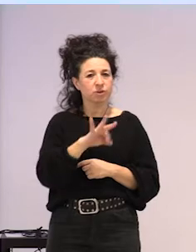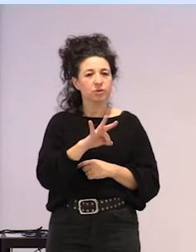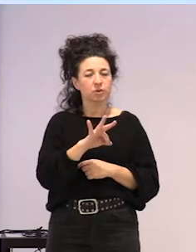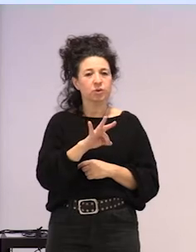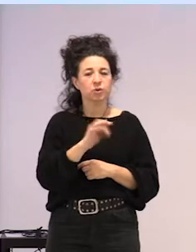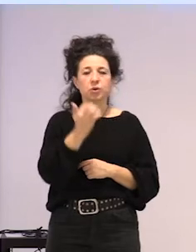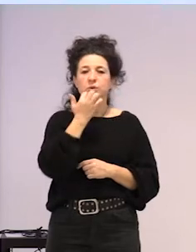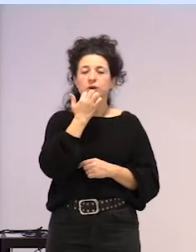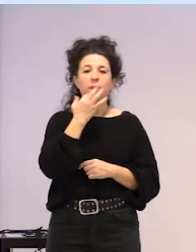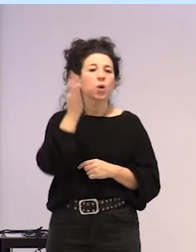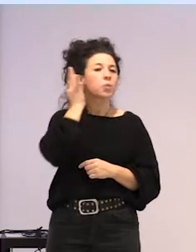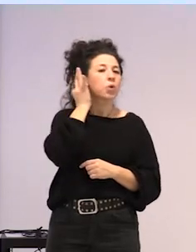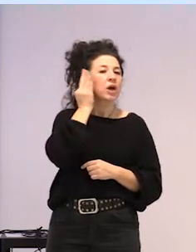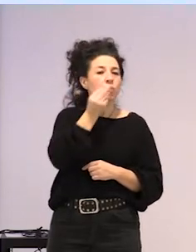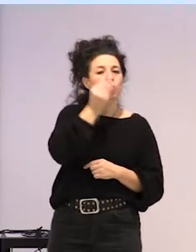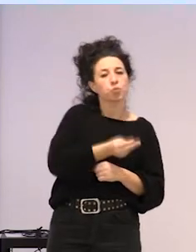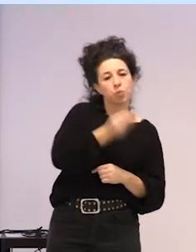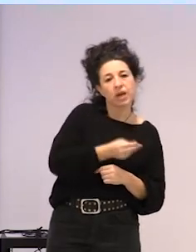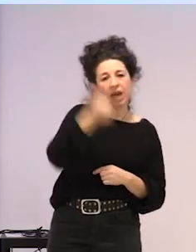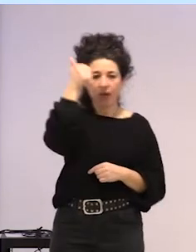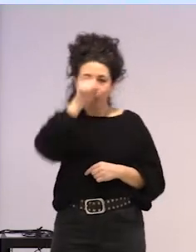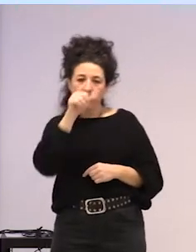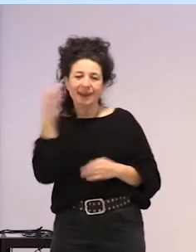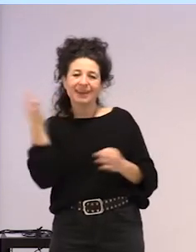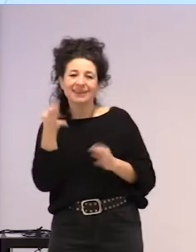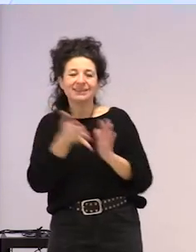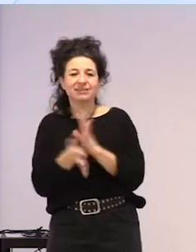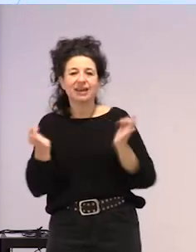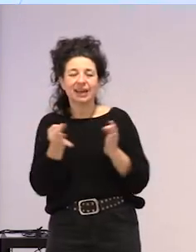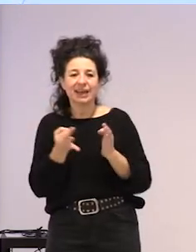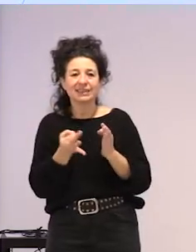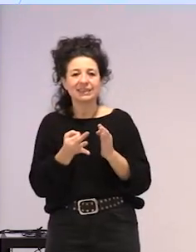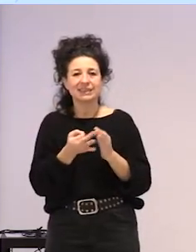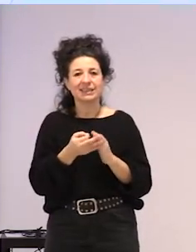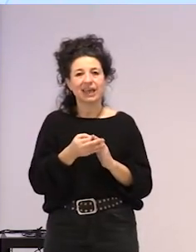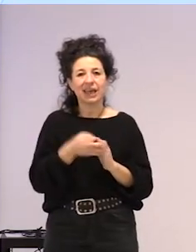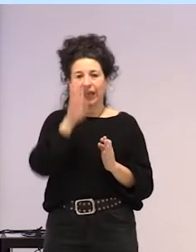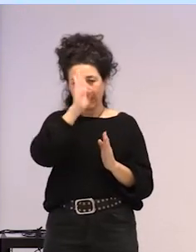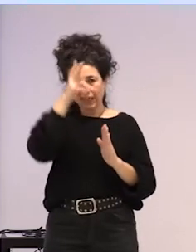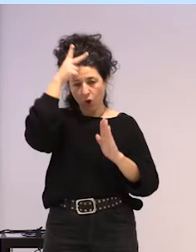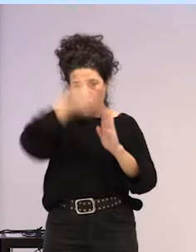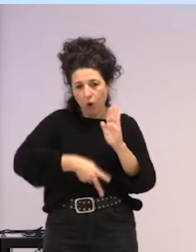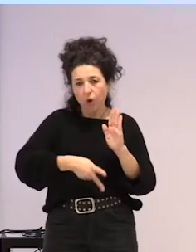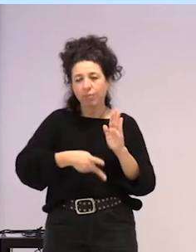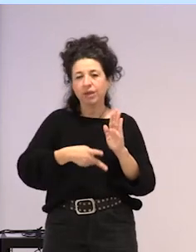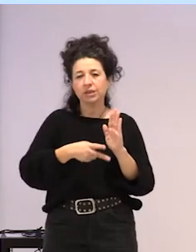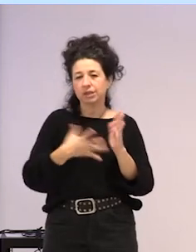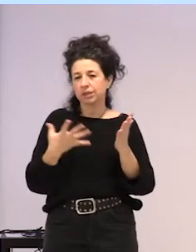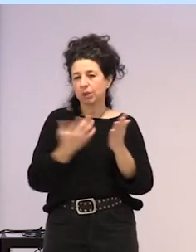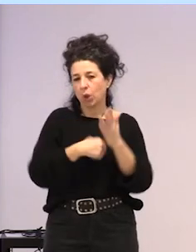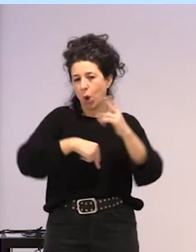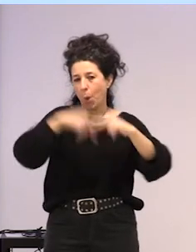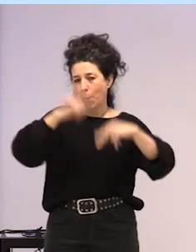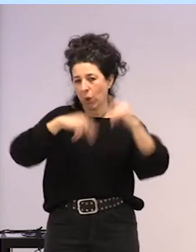emakume hon bat izatea, zer da gizona izatea, eta eta araua, nola bai, ba, montaia guzti hori.